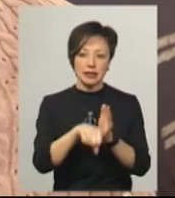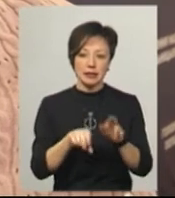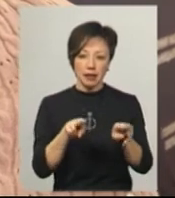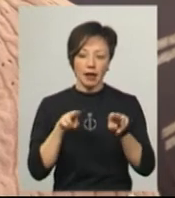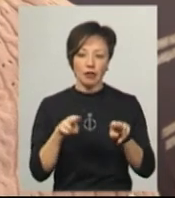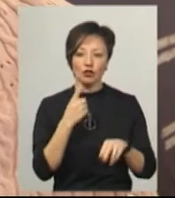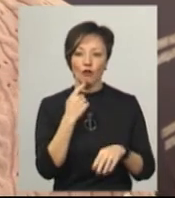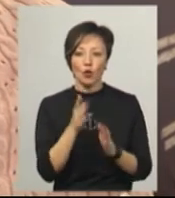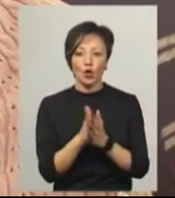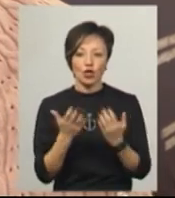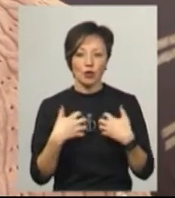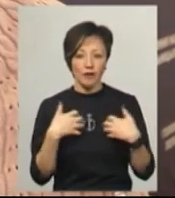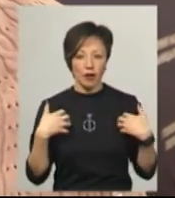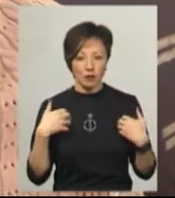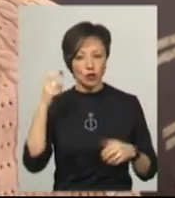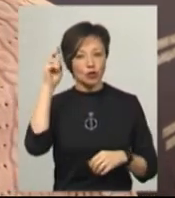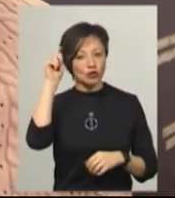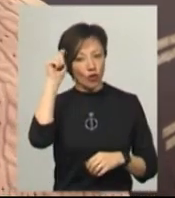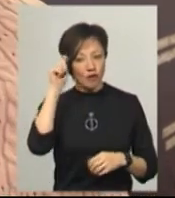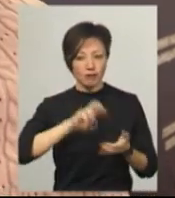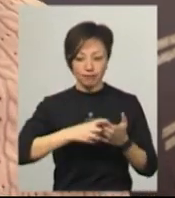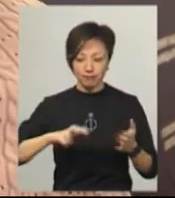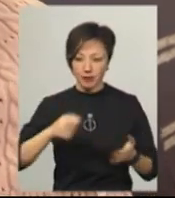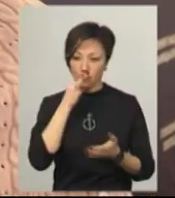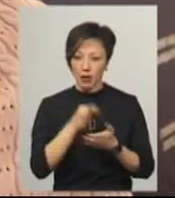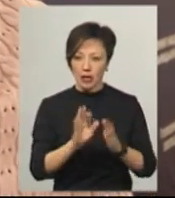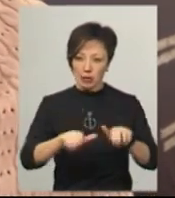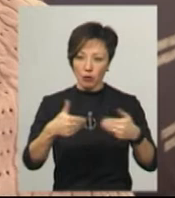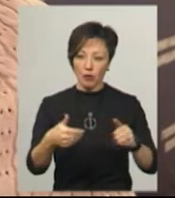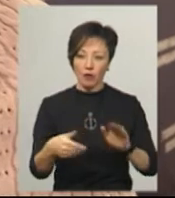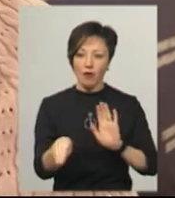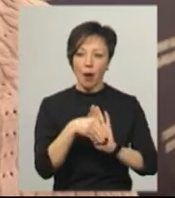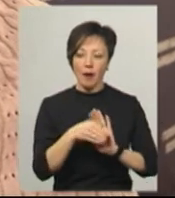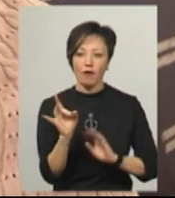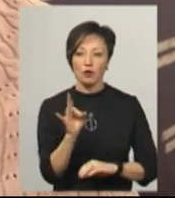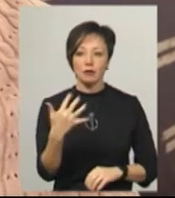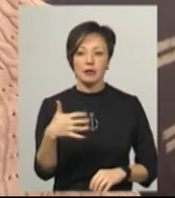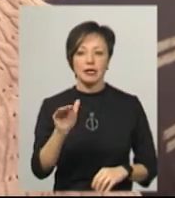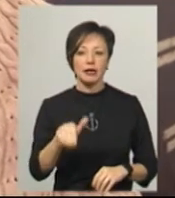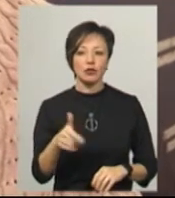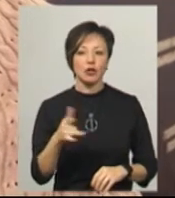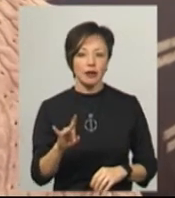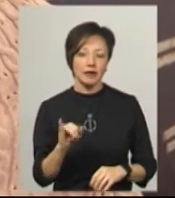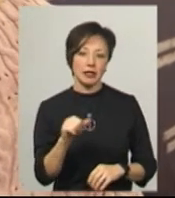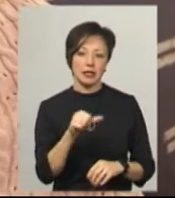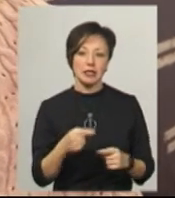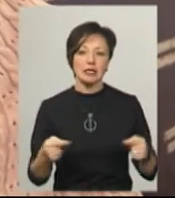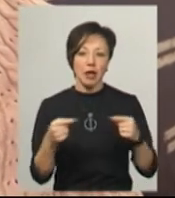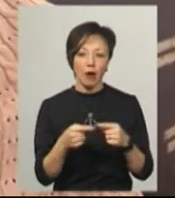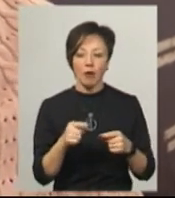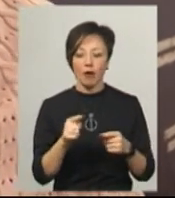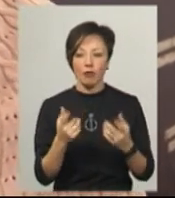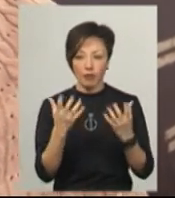Чоловік, намагаючись уникнути відповідальності, запропонував слідчому хабар у розмірі 50 тисяч гривень і саме у момент